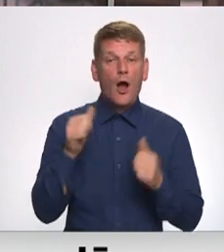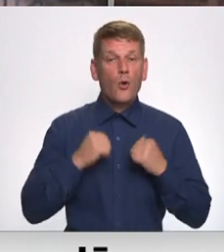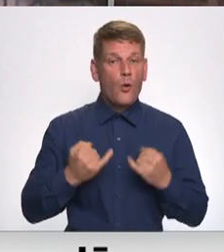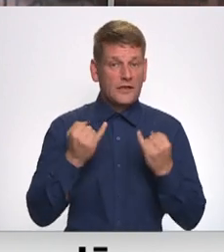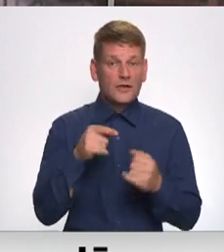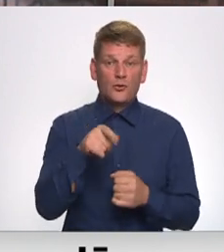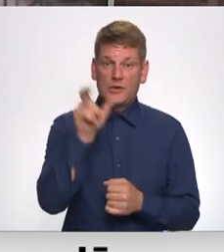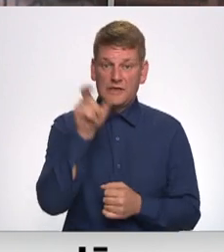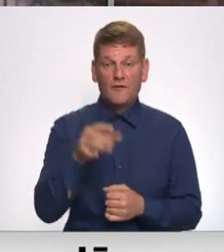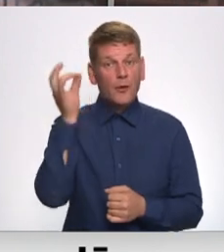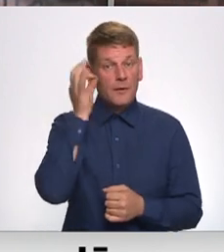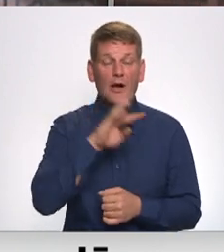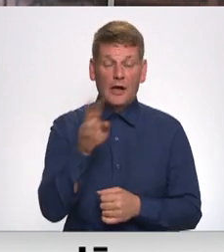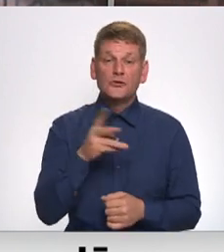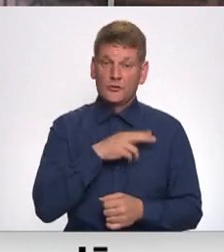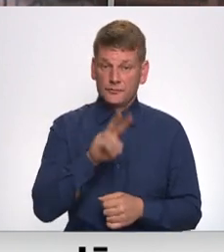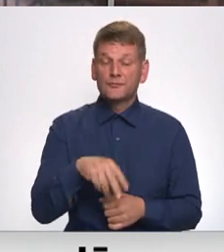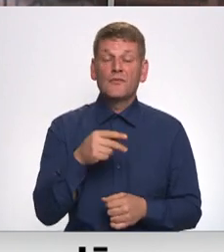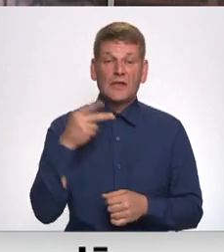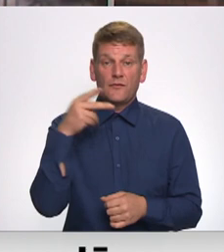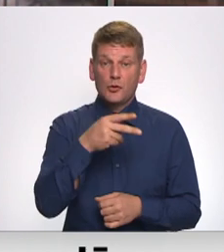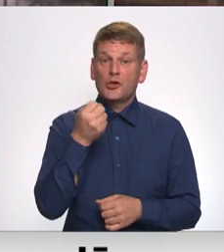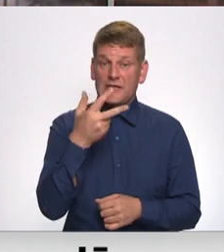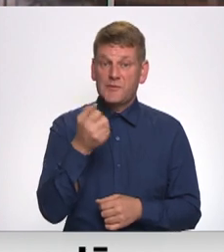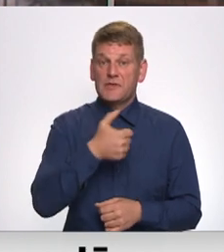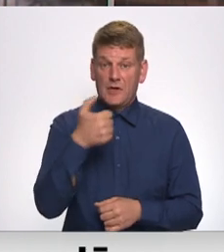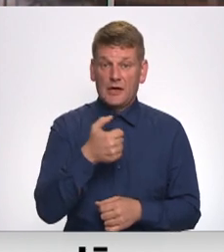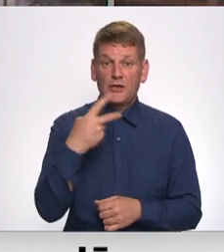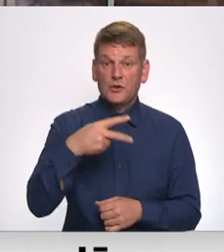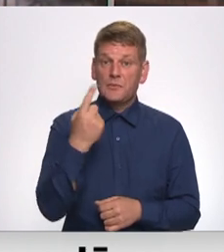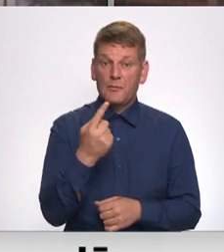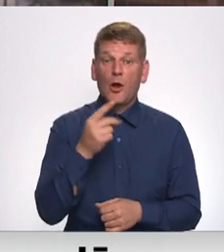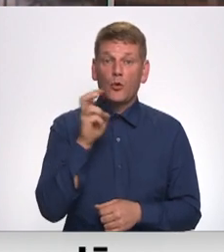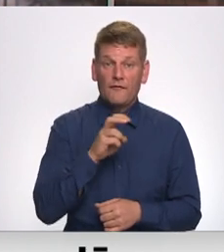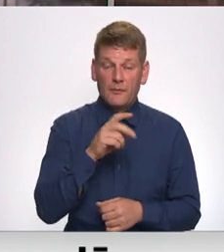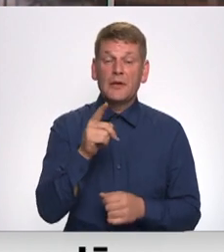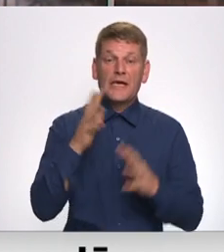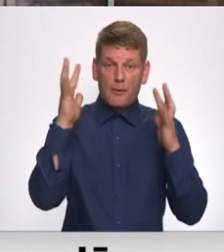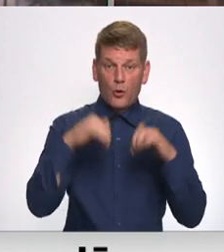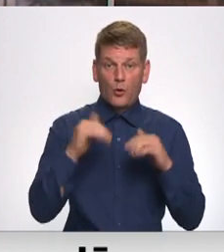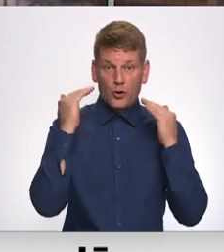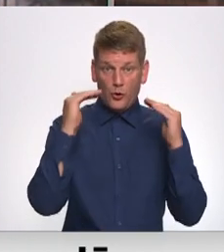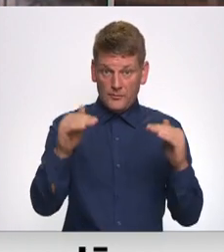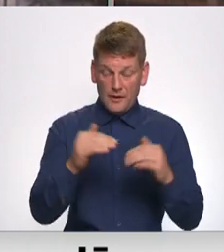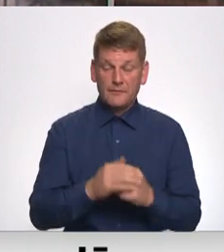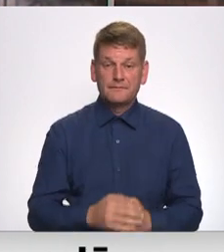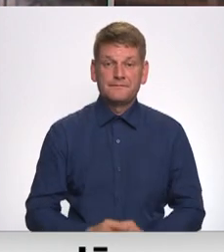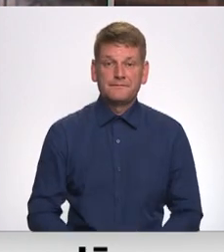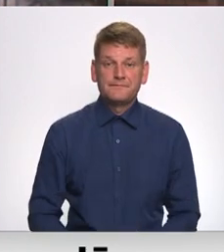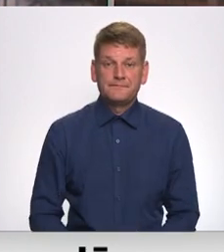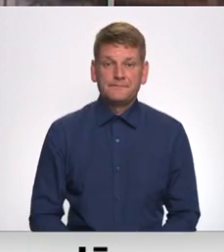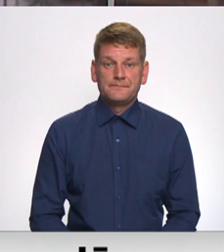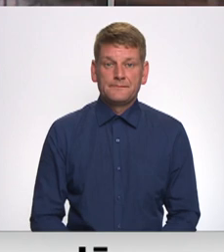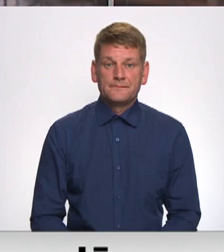to cilvēku piemiņu, kur gāja bojā 2013. gada 21. novembrī iebraukot lielvēkal jumta. Plašāk turpina Madara